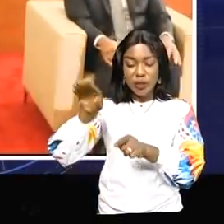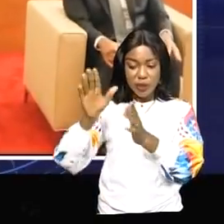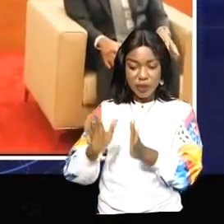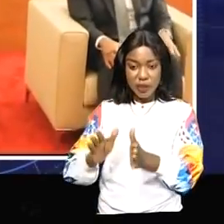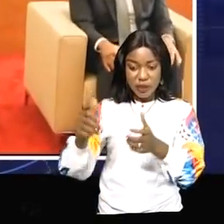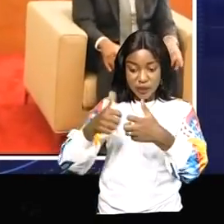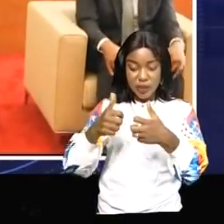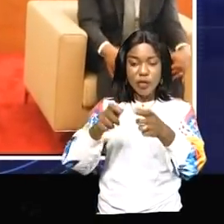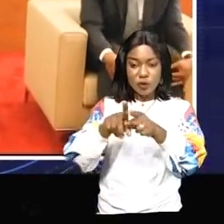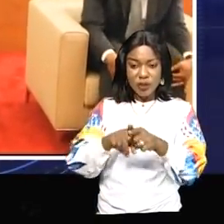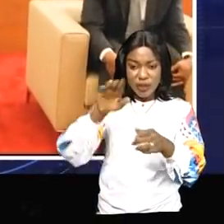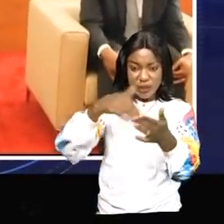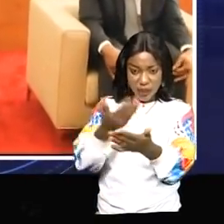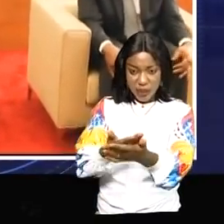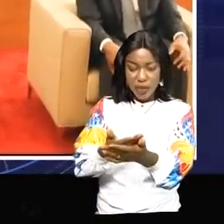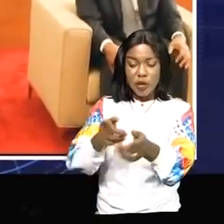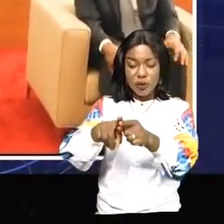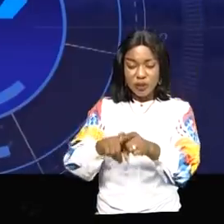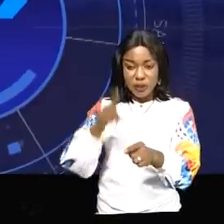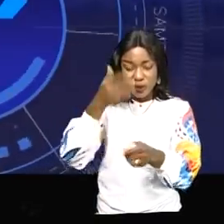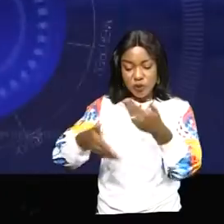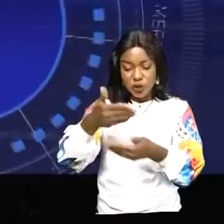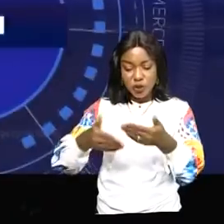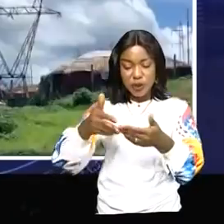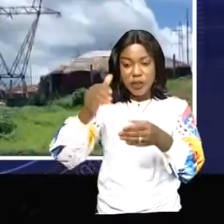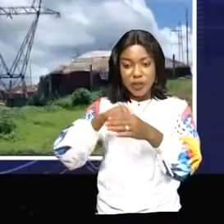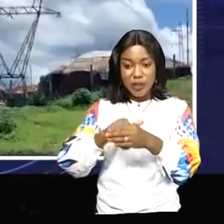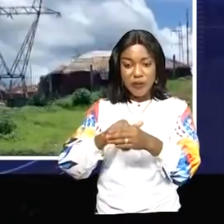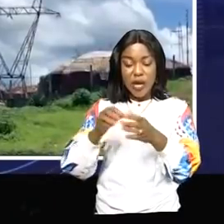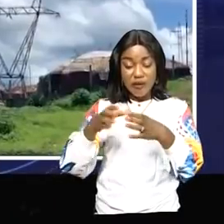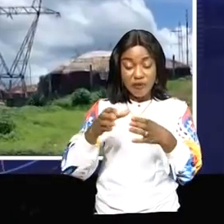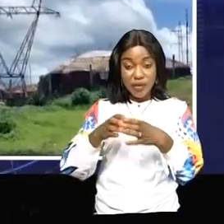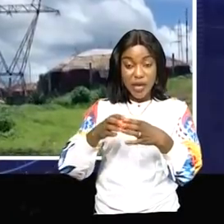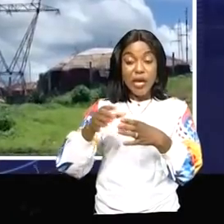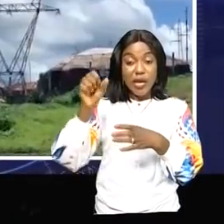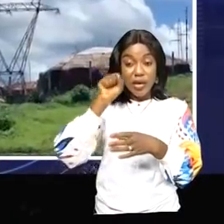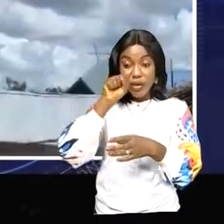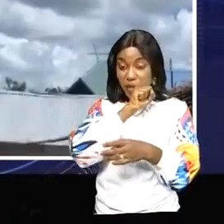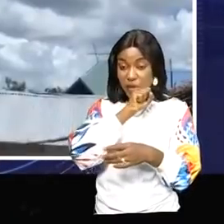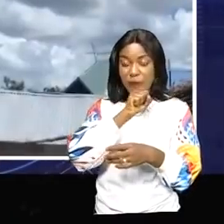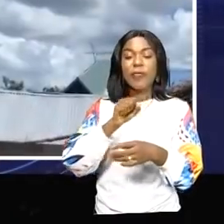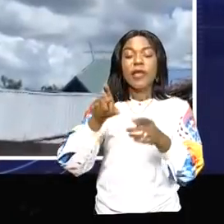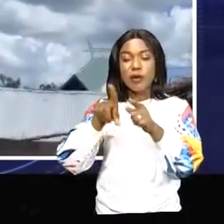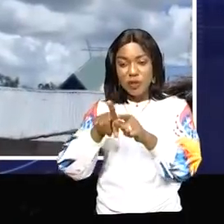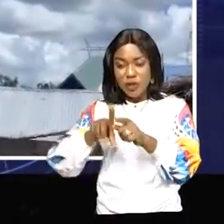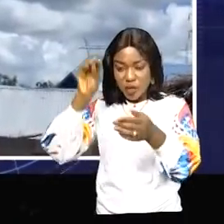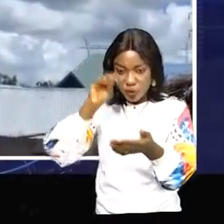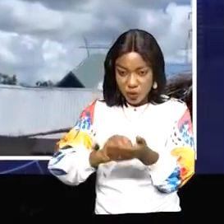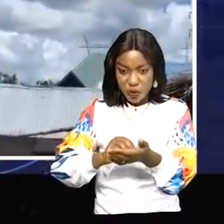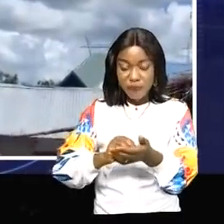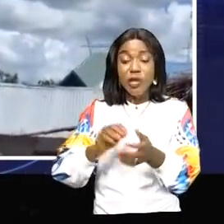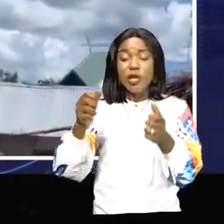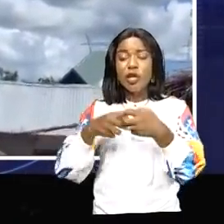échangé avec le Premier ministre Samalou Koundé. Dans la semaine, on a aussi volé à Lubumbashi 500 mètres de câbles en cuir de SNEL. L